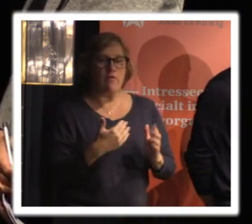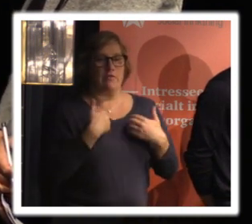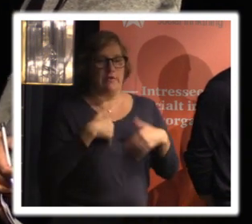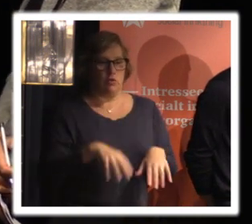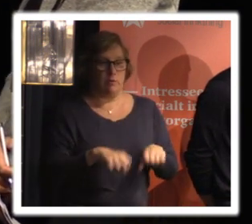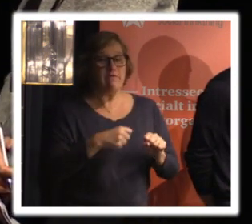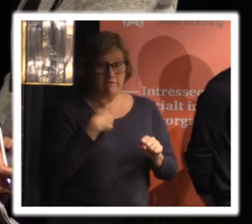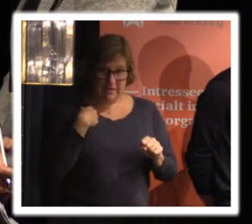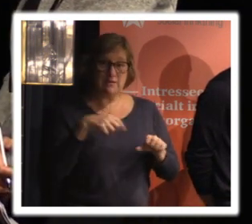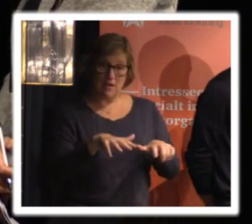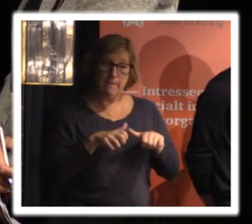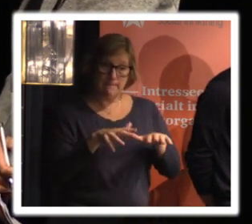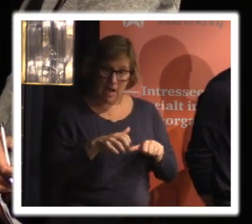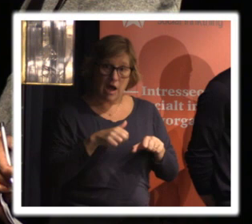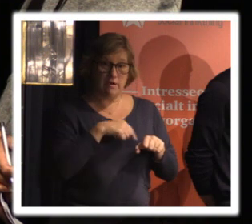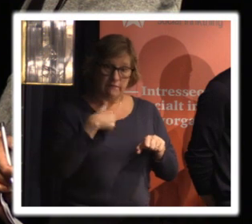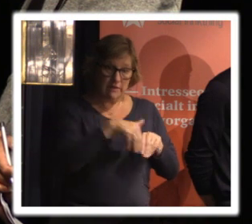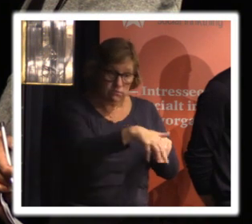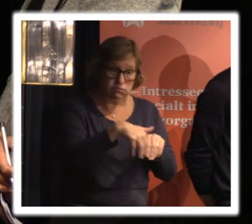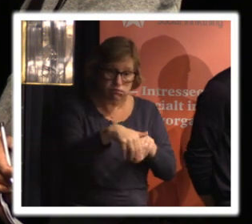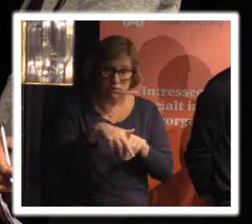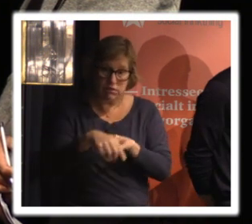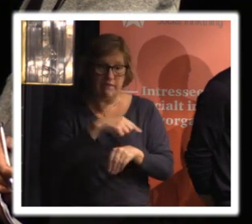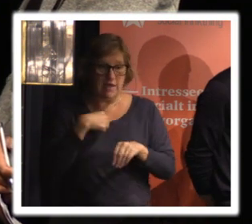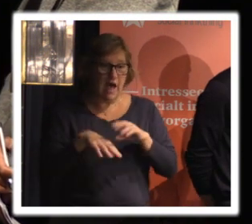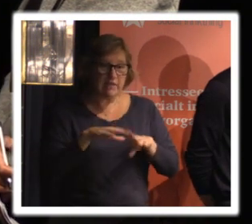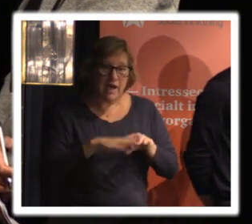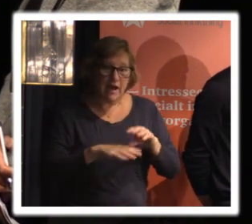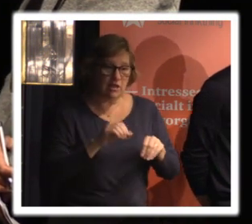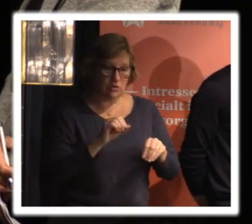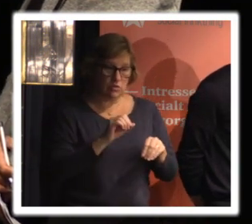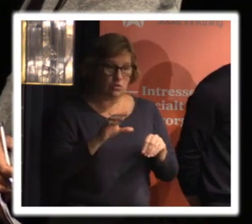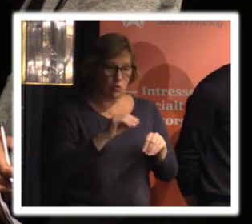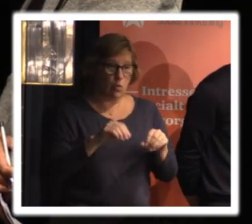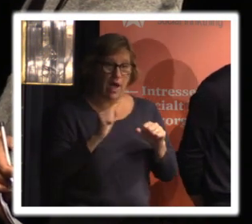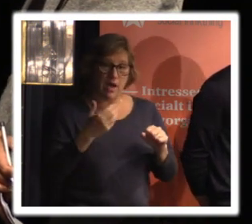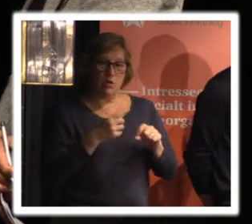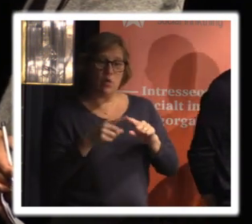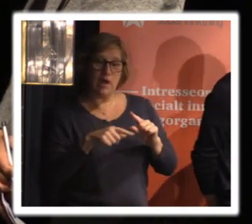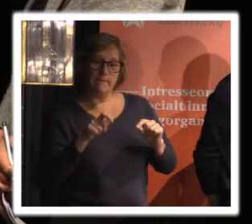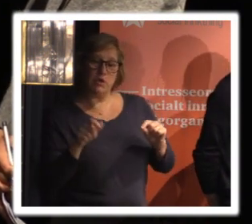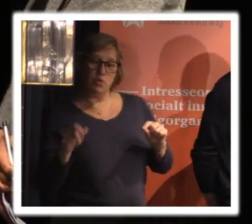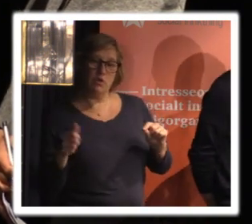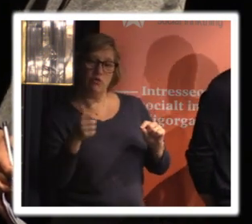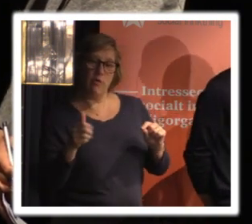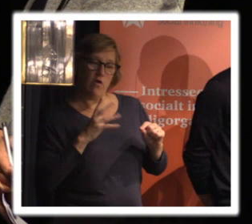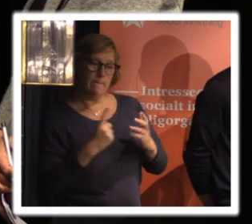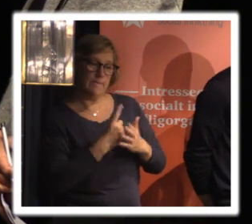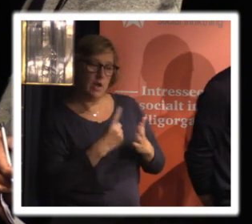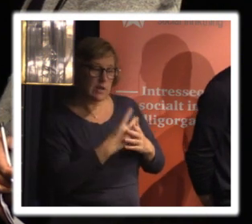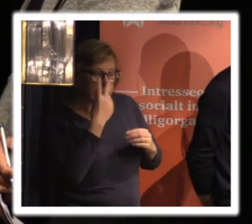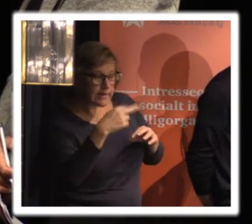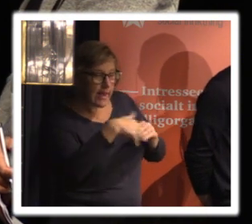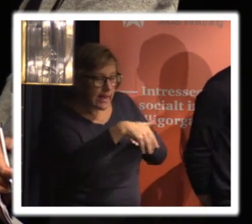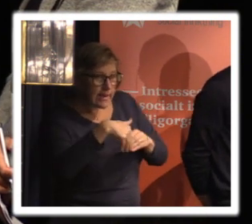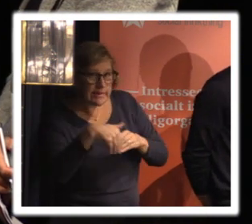samlar ju vi och hanterar vi och ska finnas en tillgång till ett antal människor runt omkring och där behöver vi göra